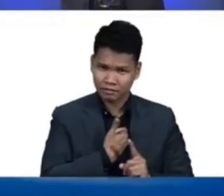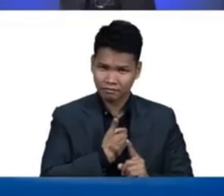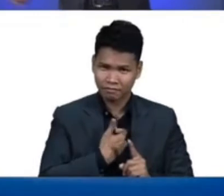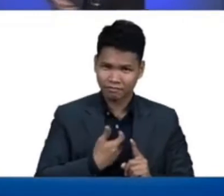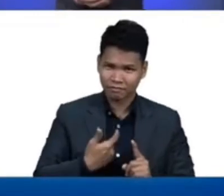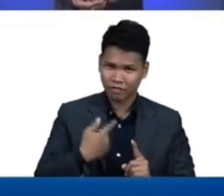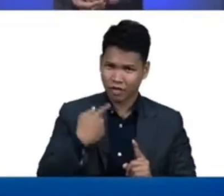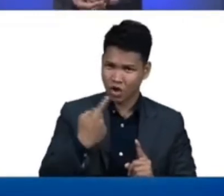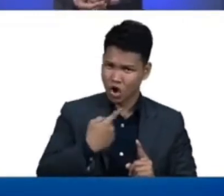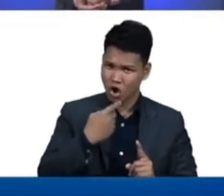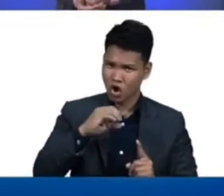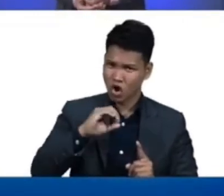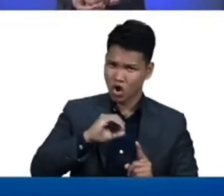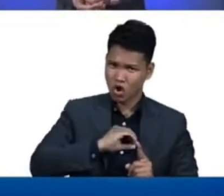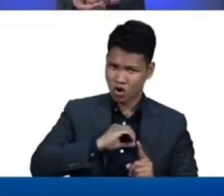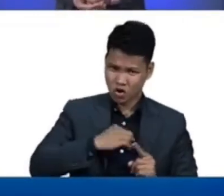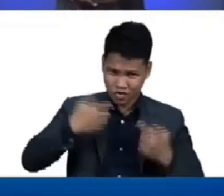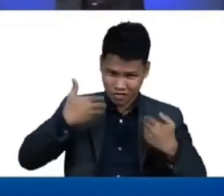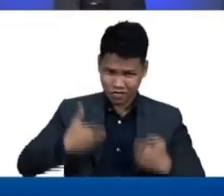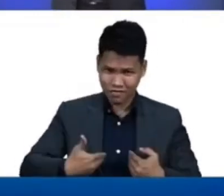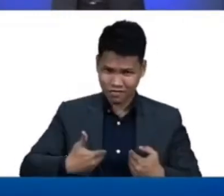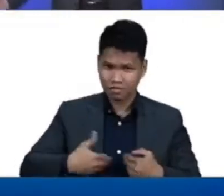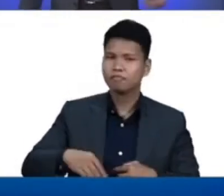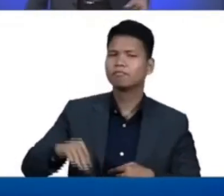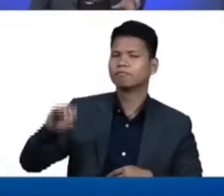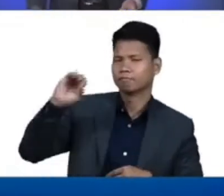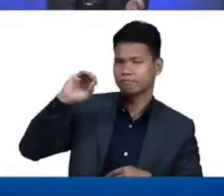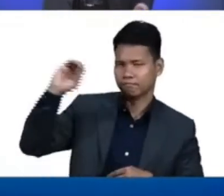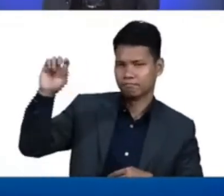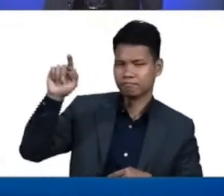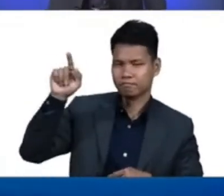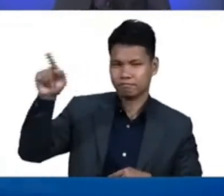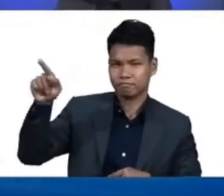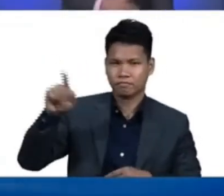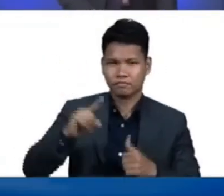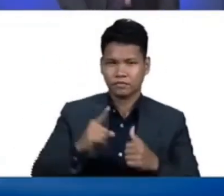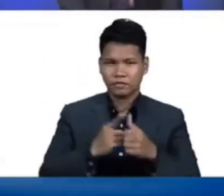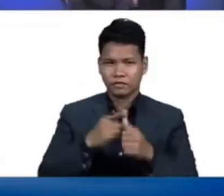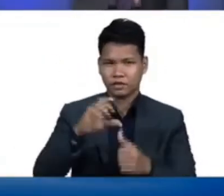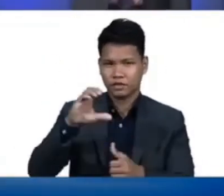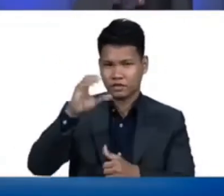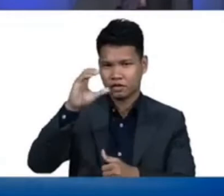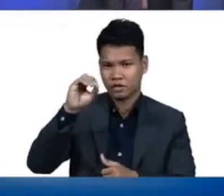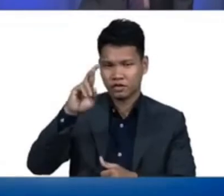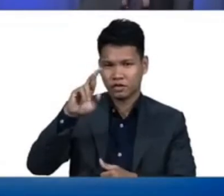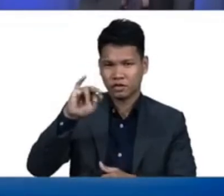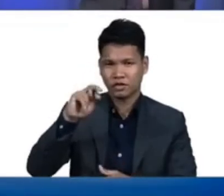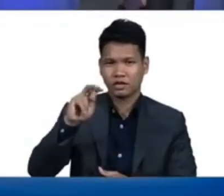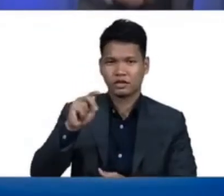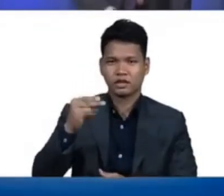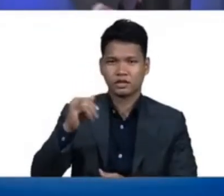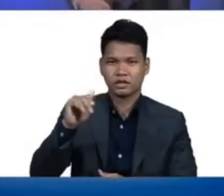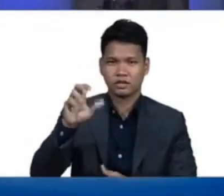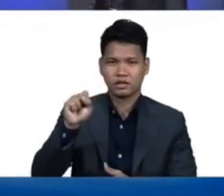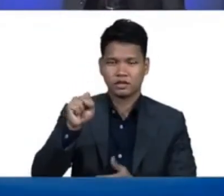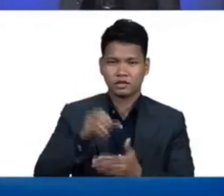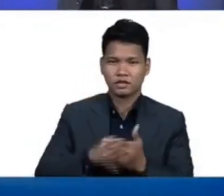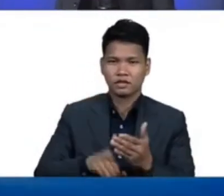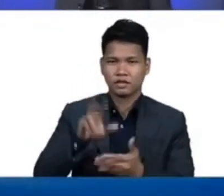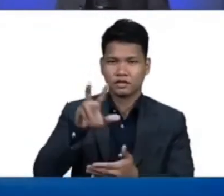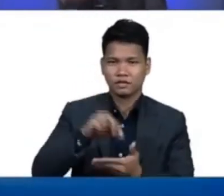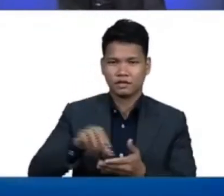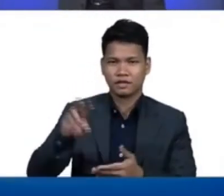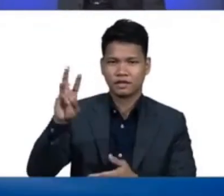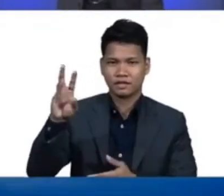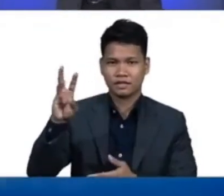pag-aari na nga itong ating Diyos. Naisabi ng 1 Corinthians chapter 3 verse 16, Do you not know that